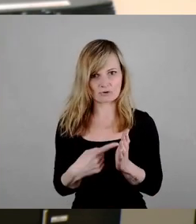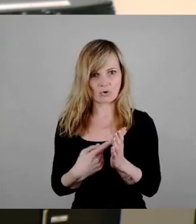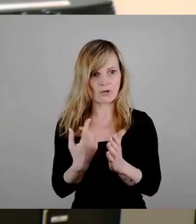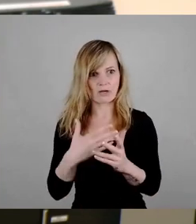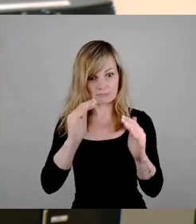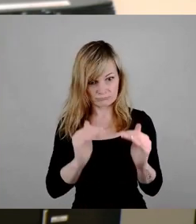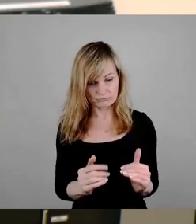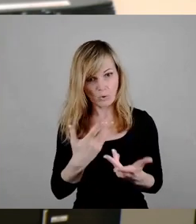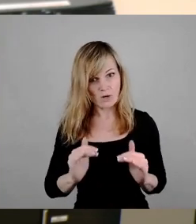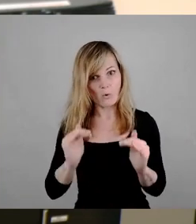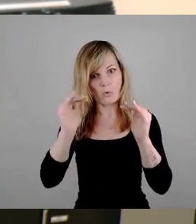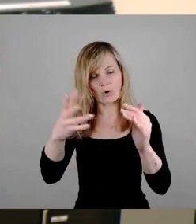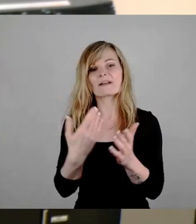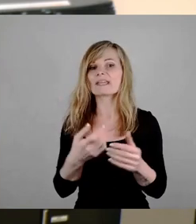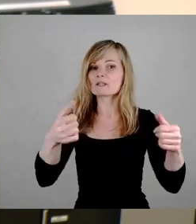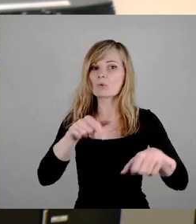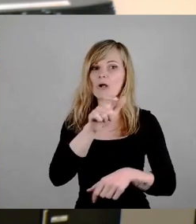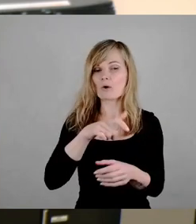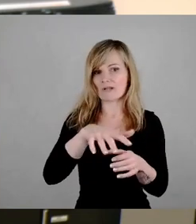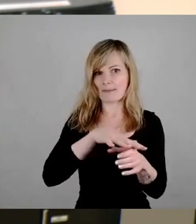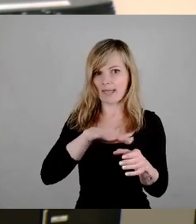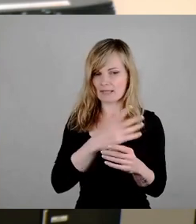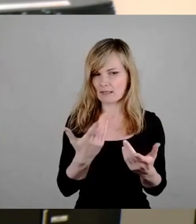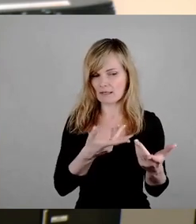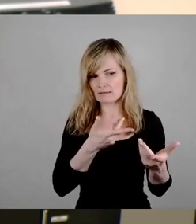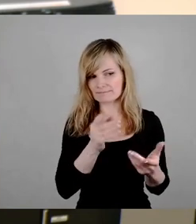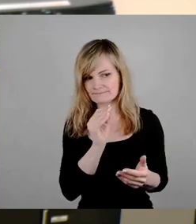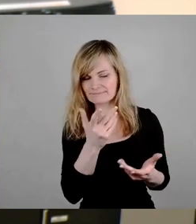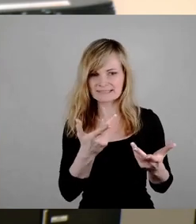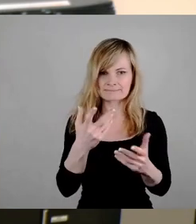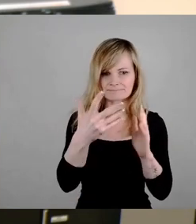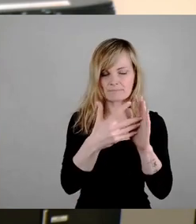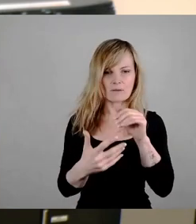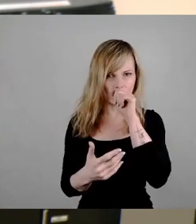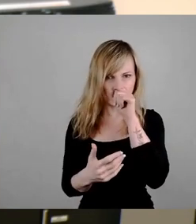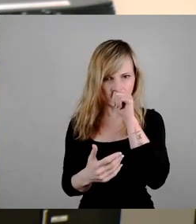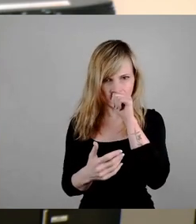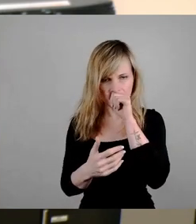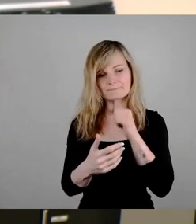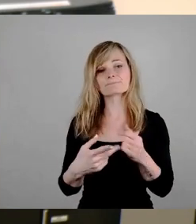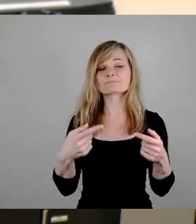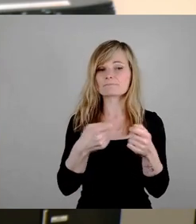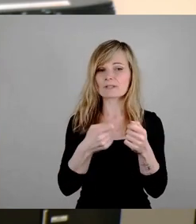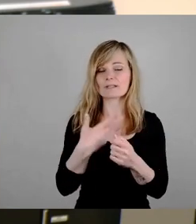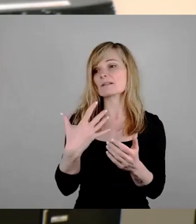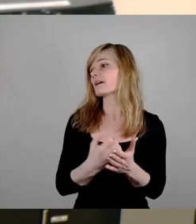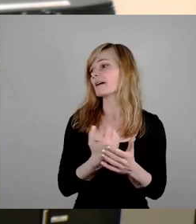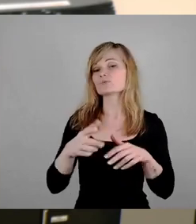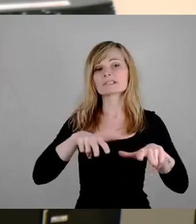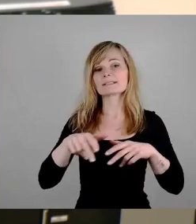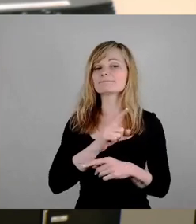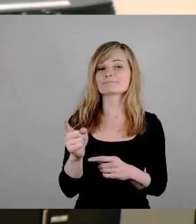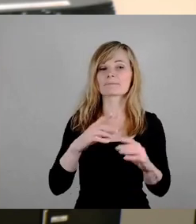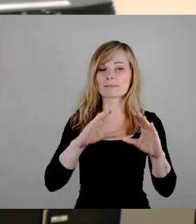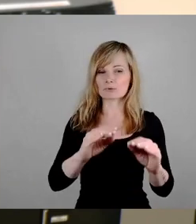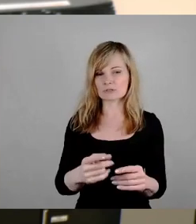es ist ein Druck aufgebaut auf die Gemeinden, eben dieses Instrumentarium des Bundesverfassungsgerichts nicht zu nutzen, um klammheimlich